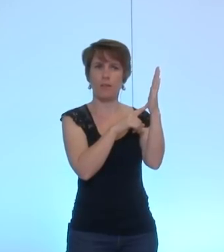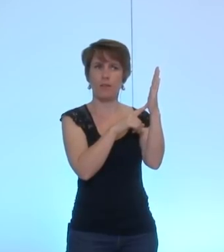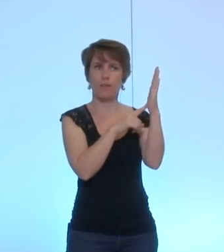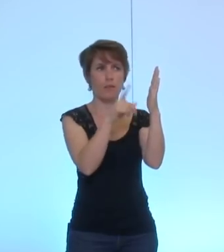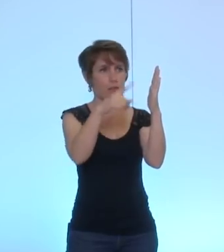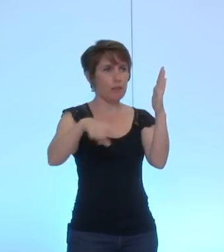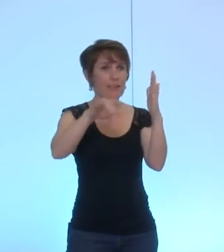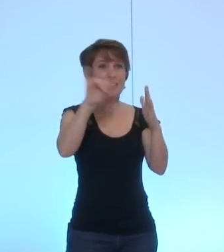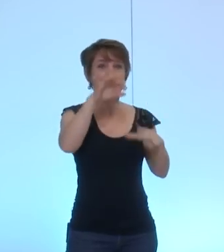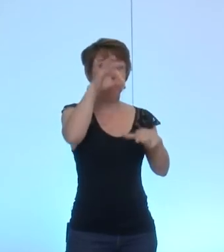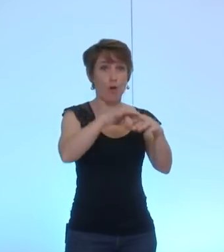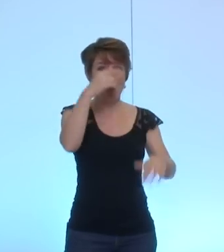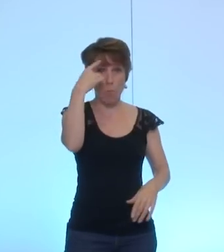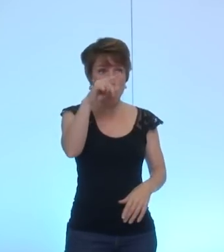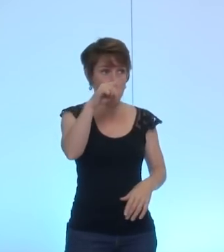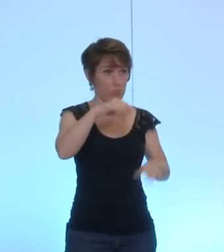est pour